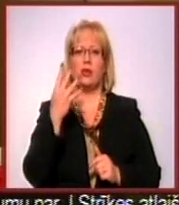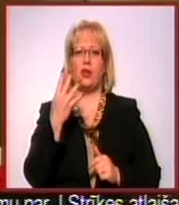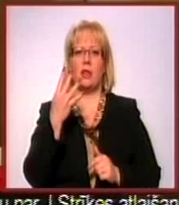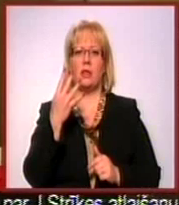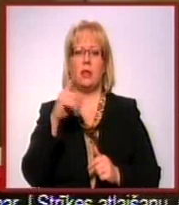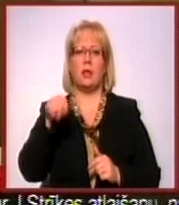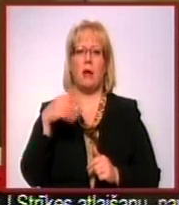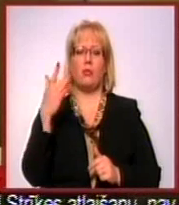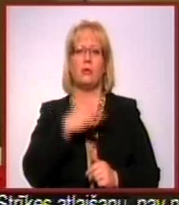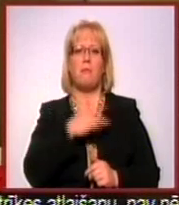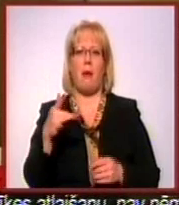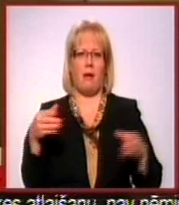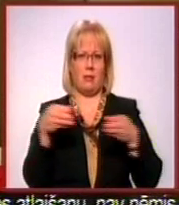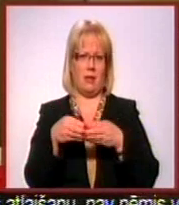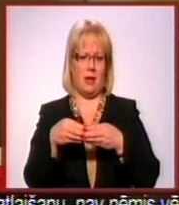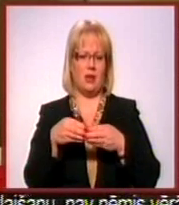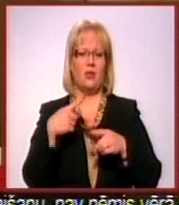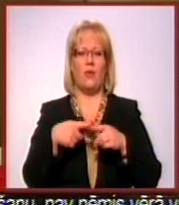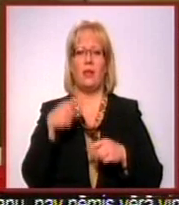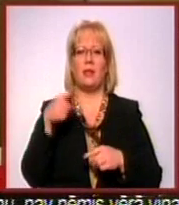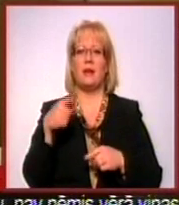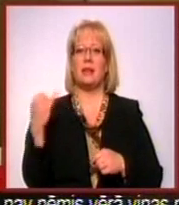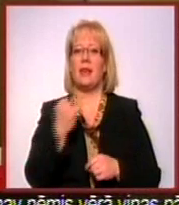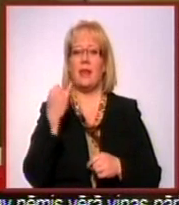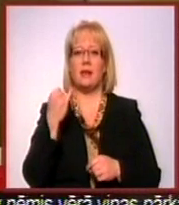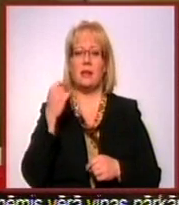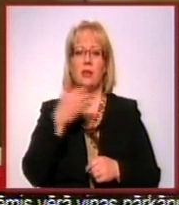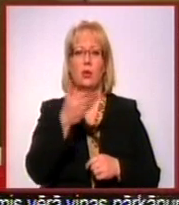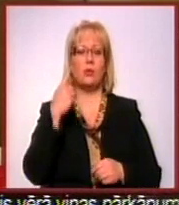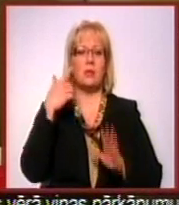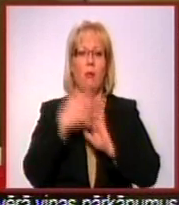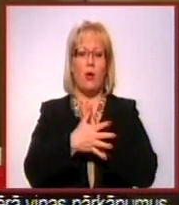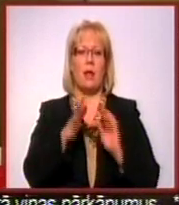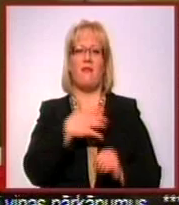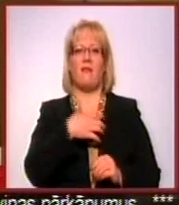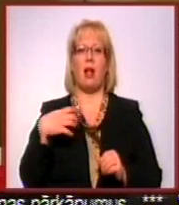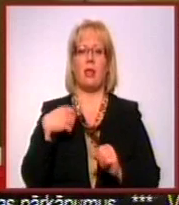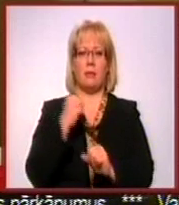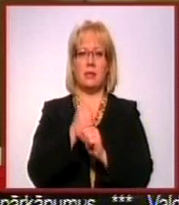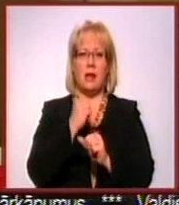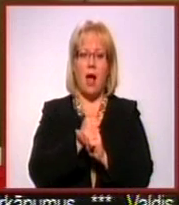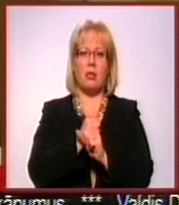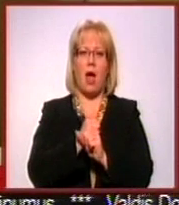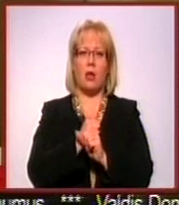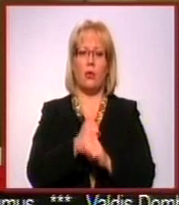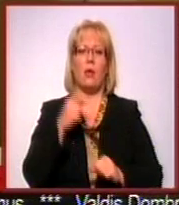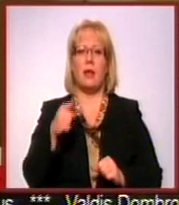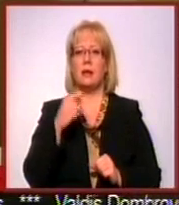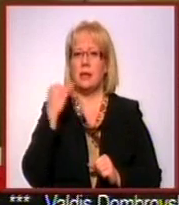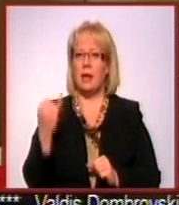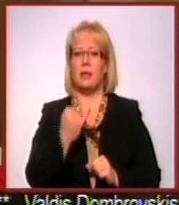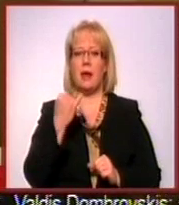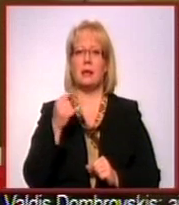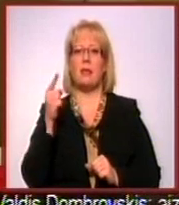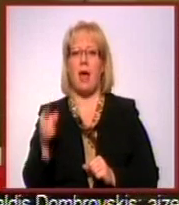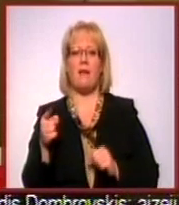partijas. Un tās intereses, jūs saprotat, lai mēs valdības strādātu, nu tās intereses